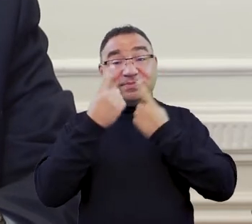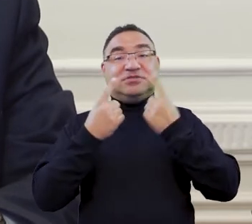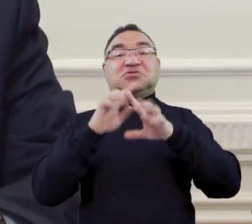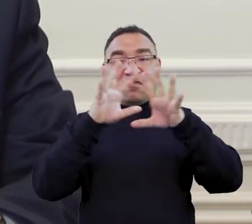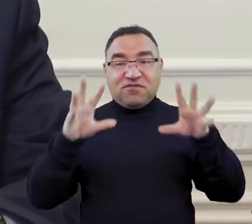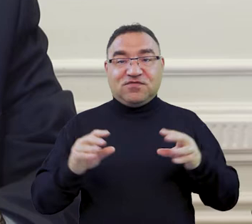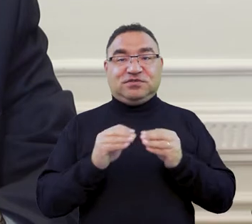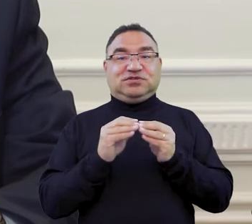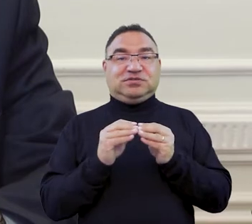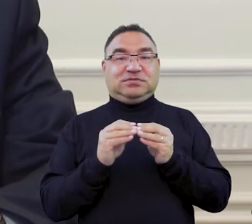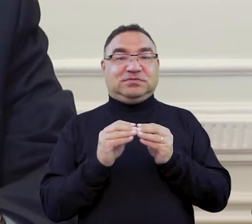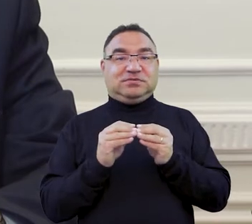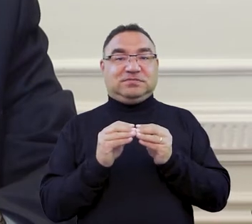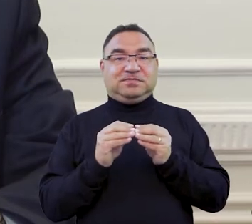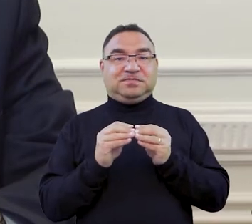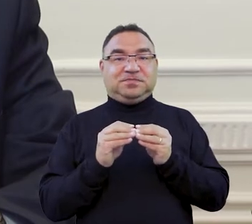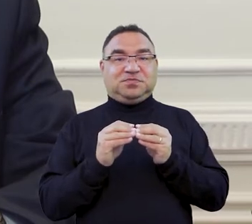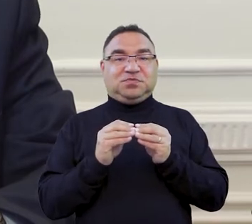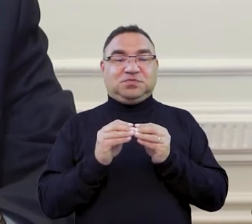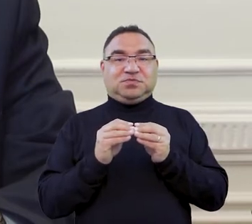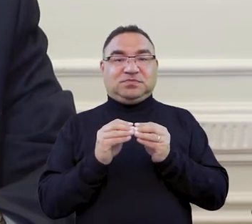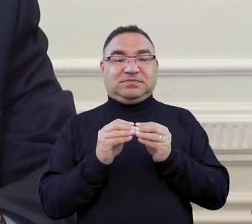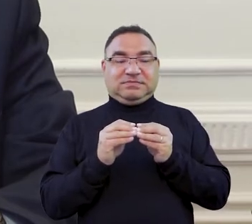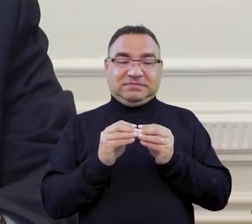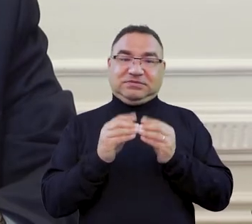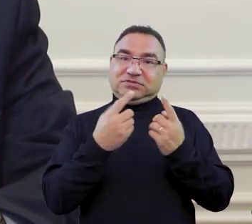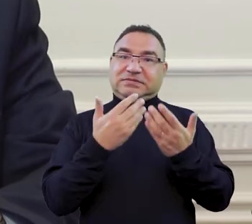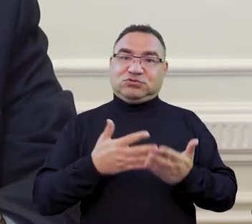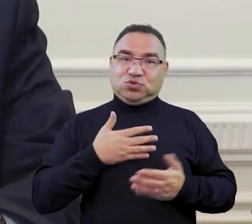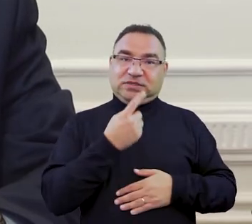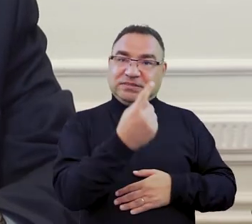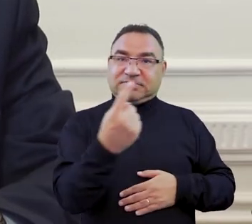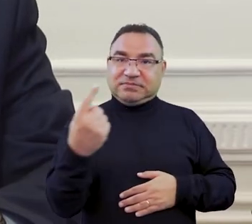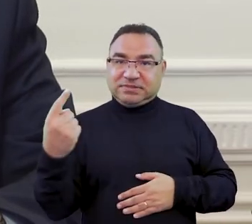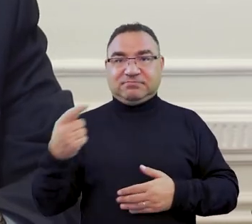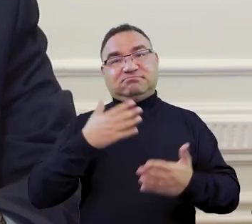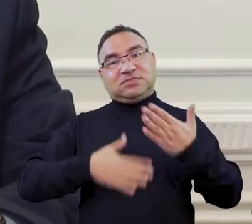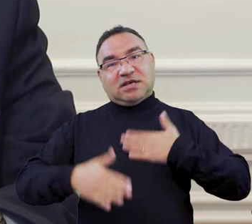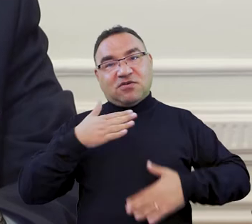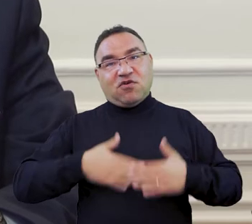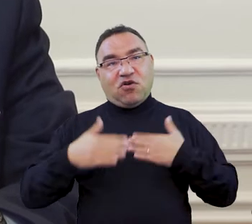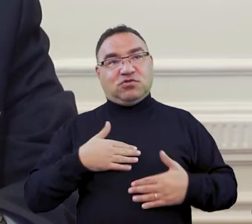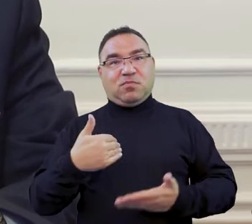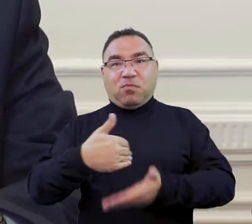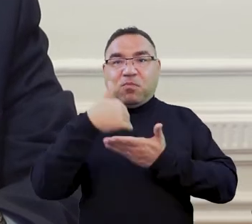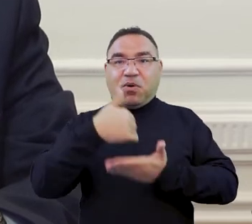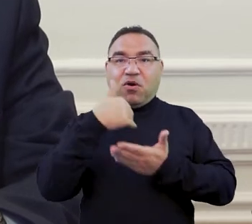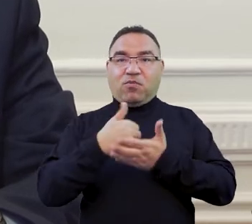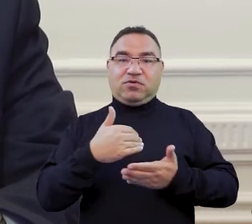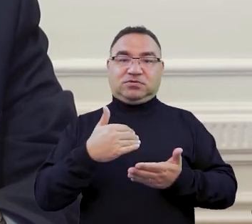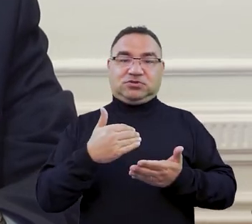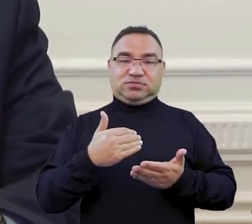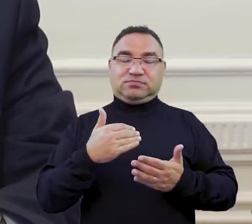wszystko powinno właśnie być taką osobistą satysfakcją i takim elementem w drodze